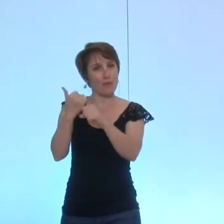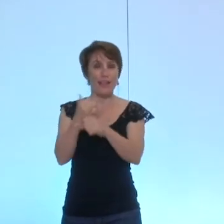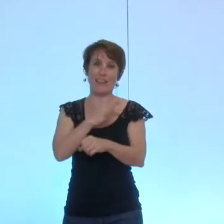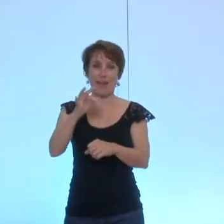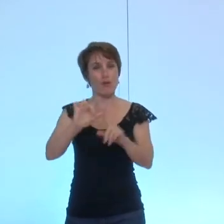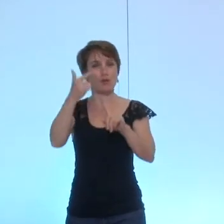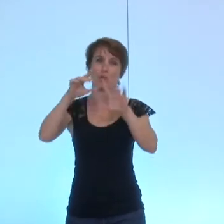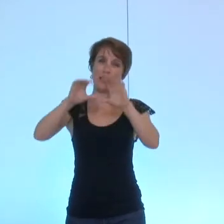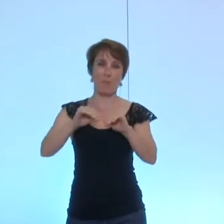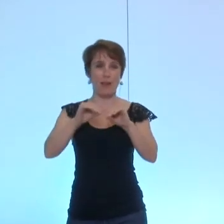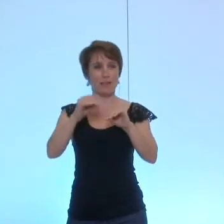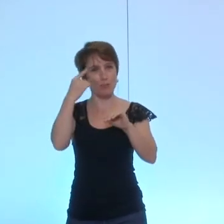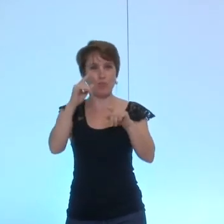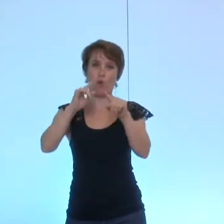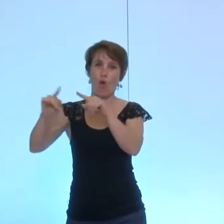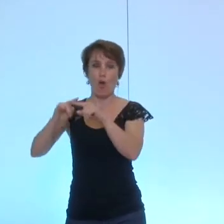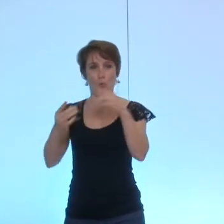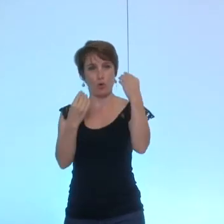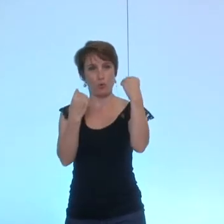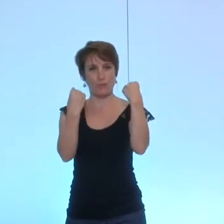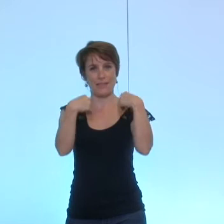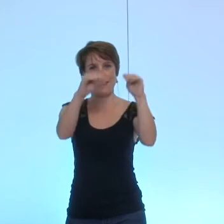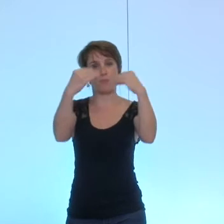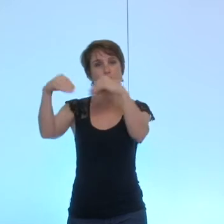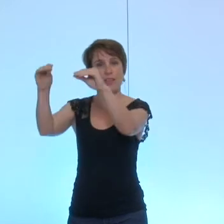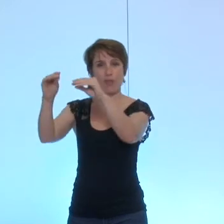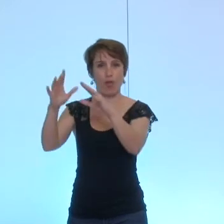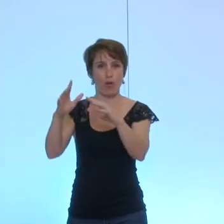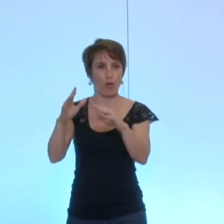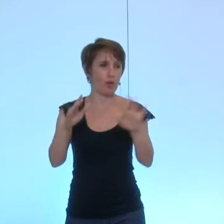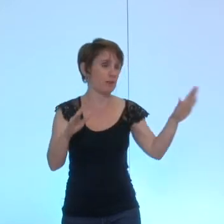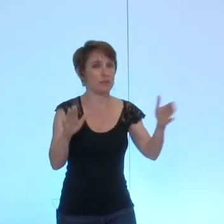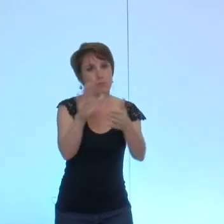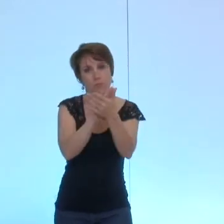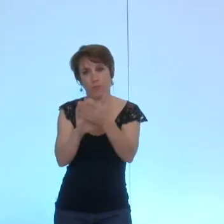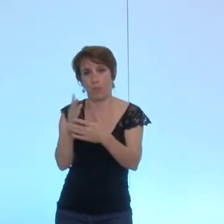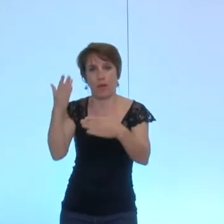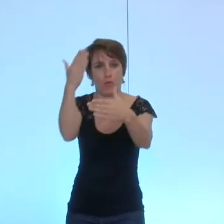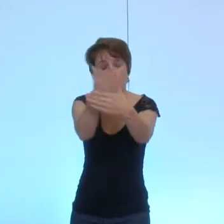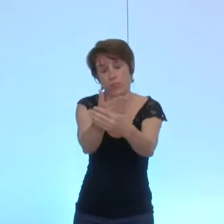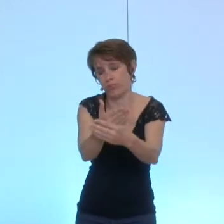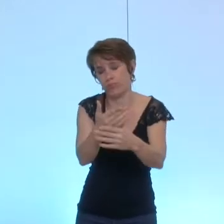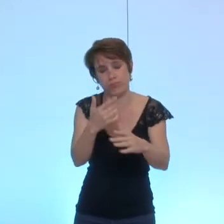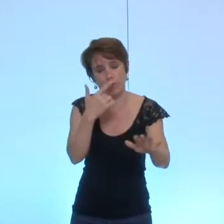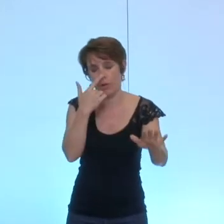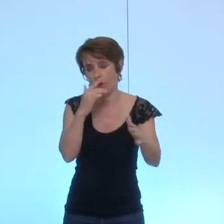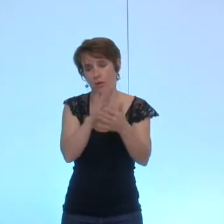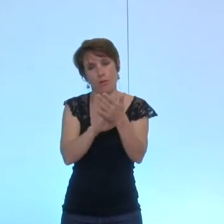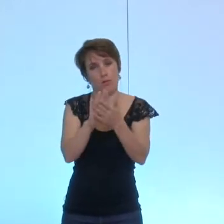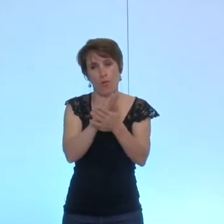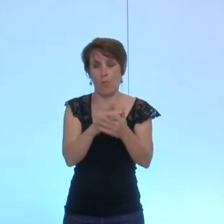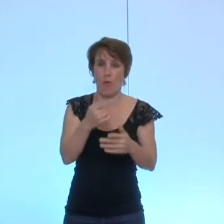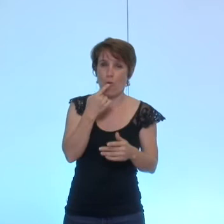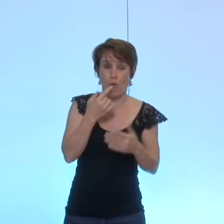agricoles monsieur Breuil sans vouloir couper trop les débats malgré leur avancée j'ai peur qu'on ne fasse pas un débat sur la politique